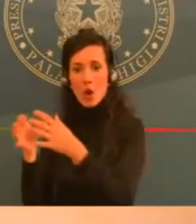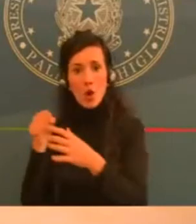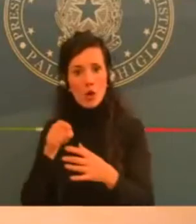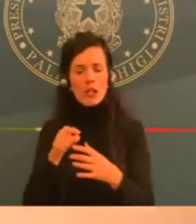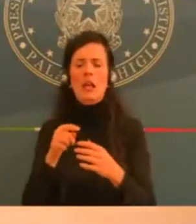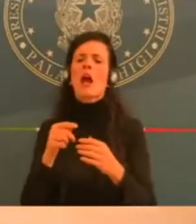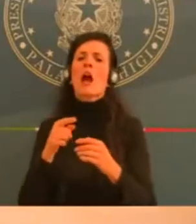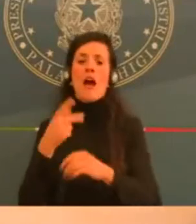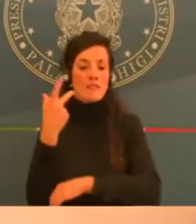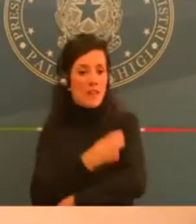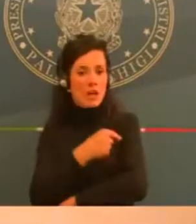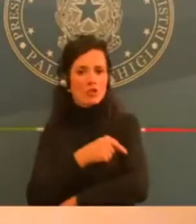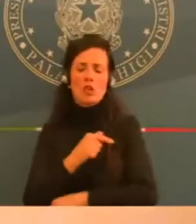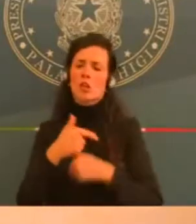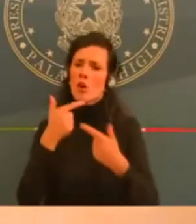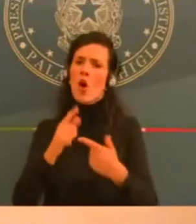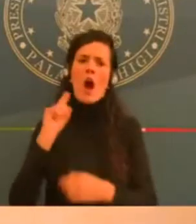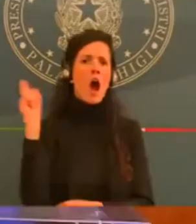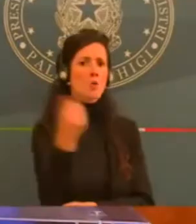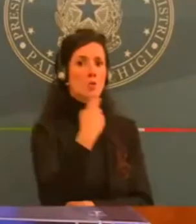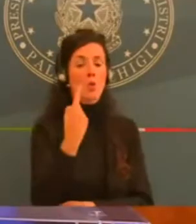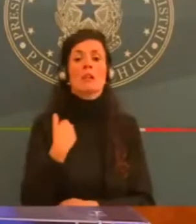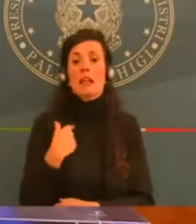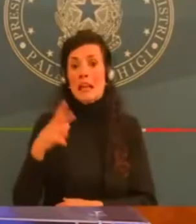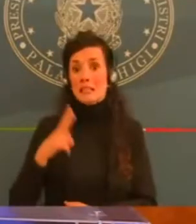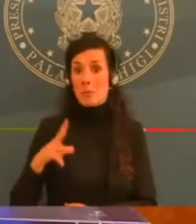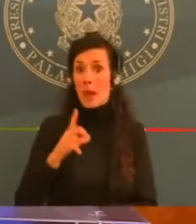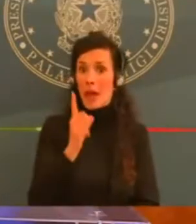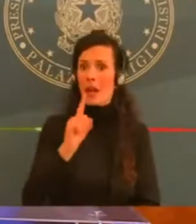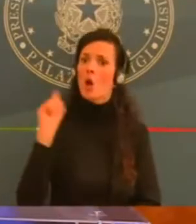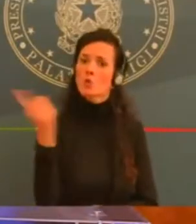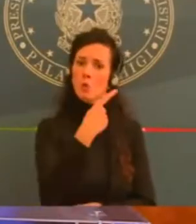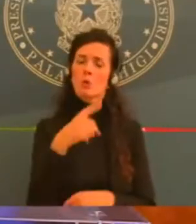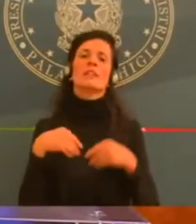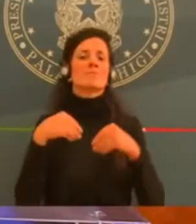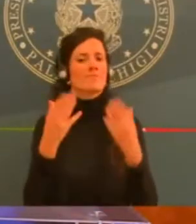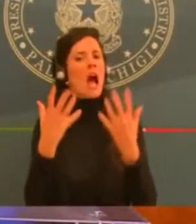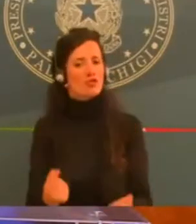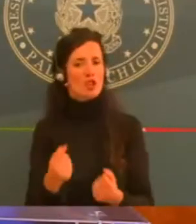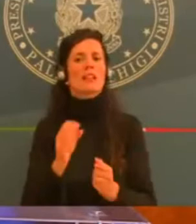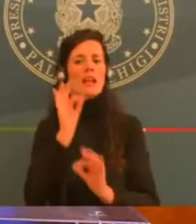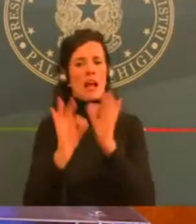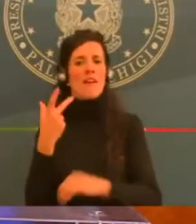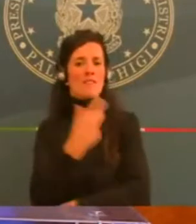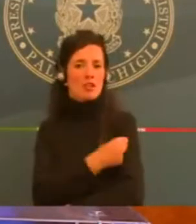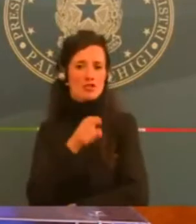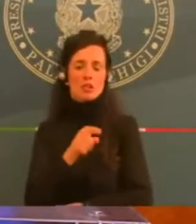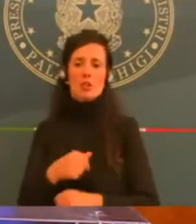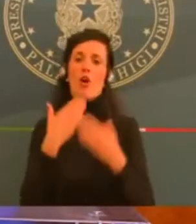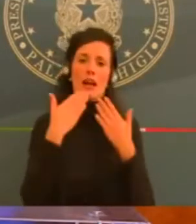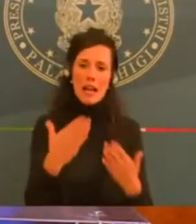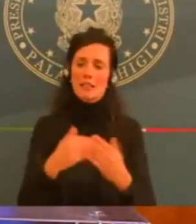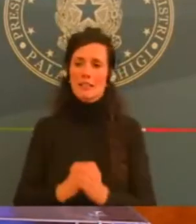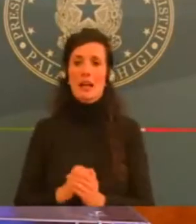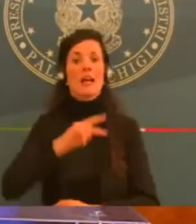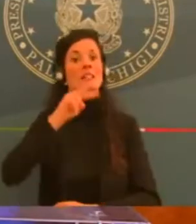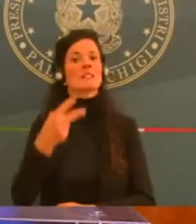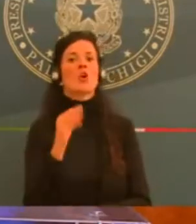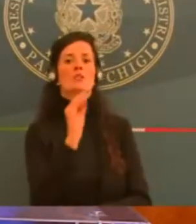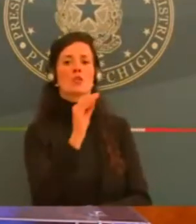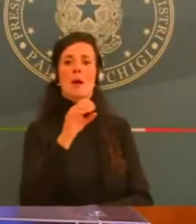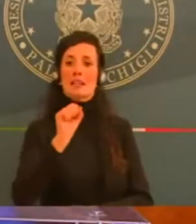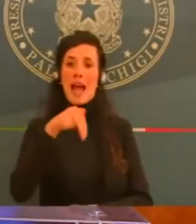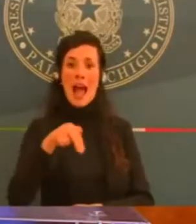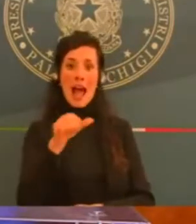domanda la fa a Lanza con Michele Esposito. Buonasera Presidente. Io farei una parentesi più politica.